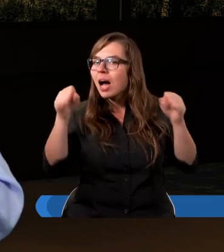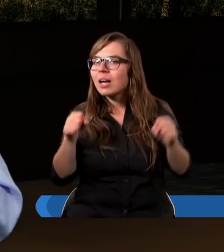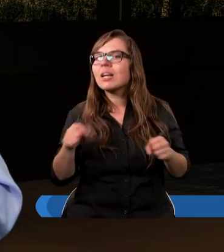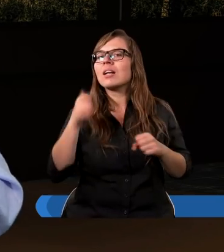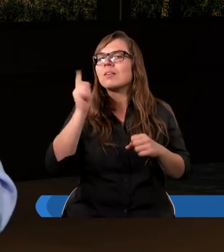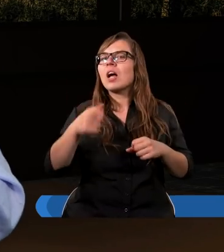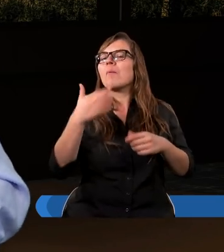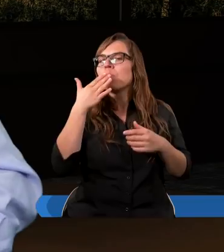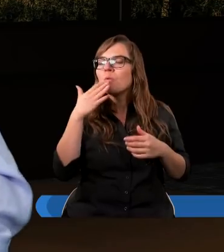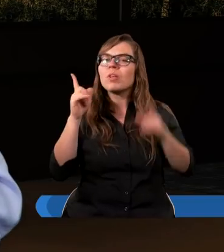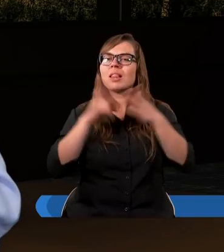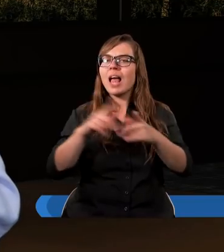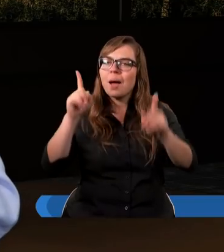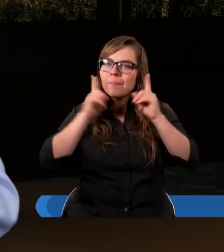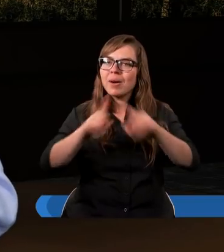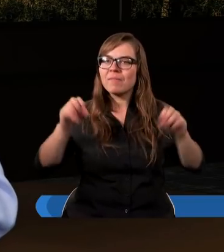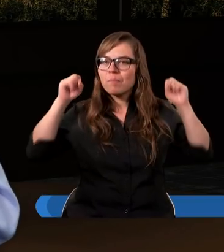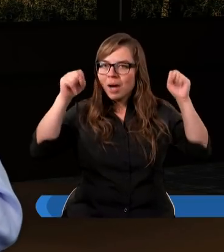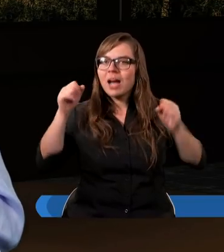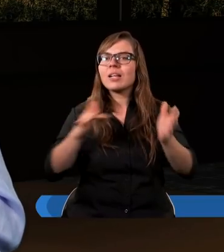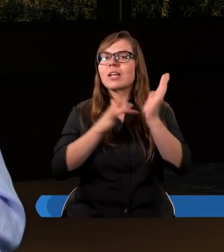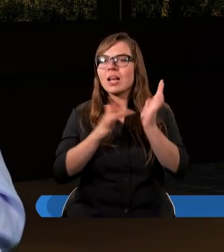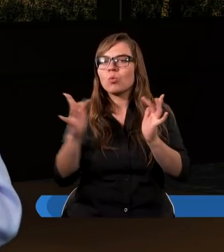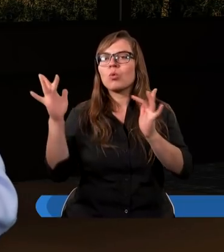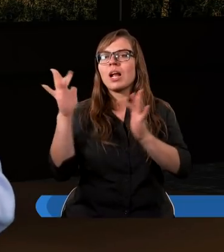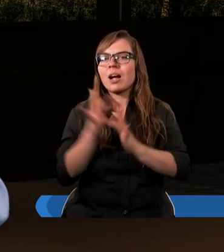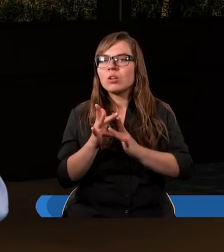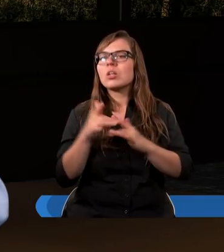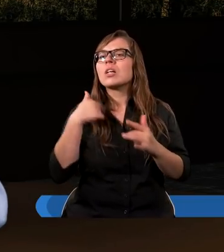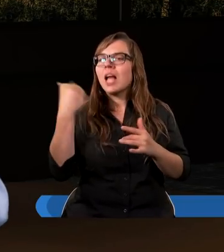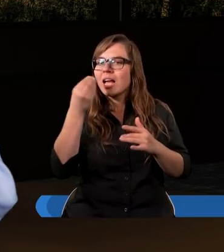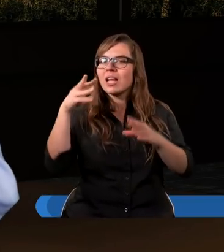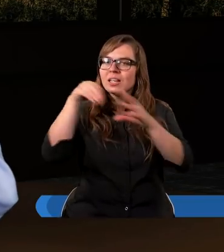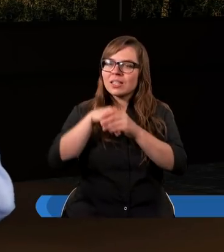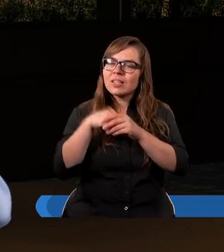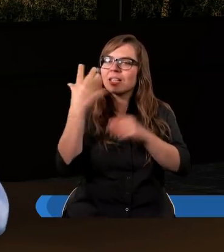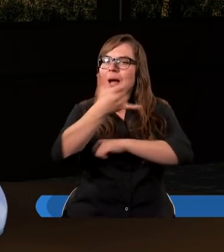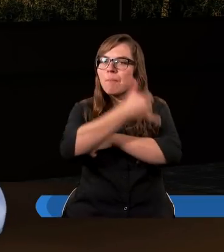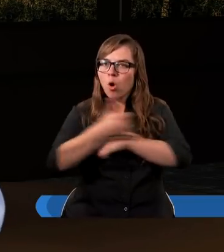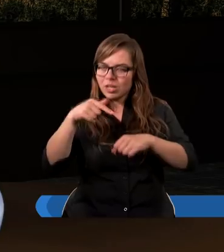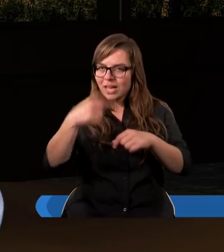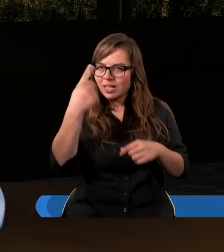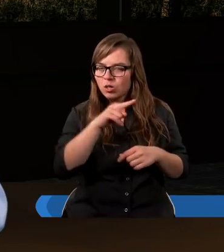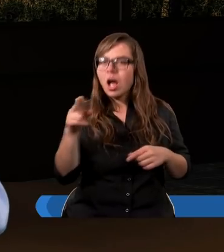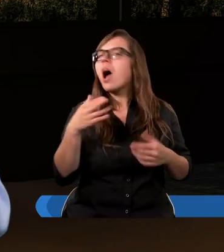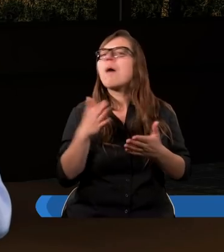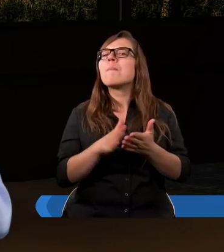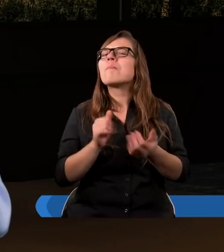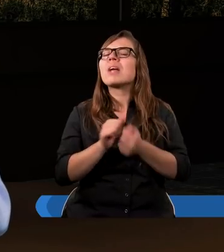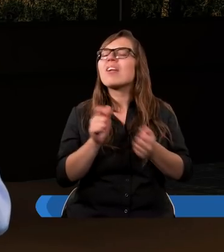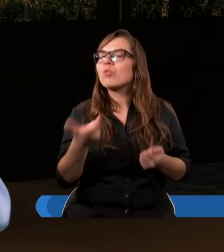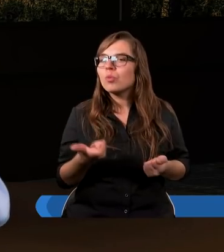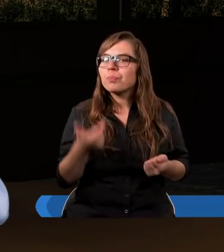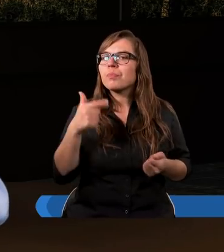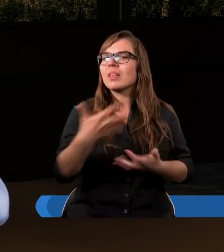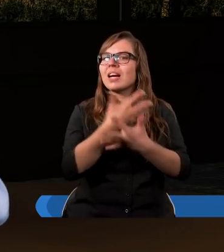wskazywały na prawdziwego baranka Jezusa Chrystusa. Ja bym tu jeszcze jedną rzecz podkreślił, a mianowicie, że